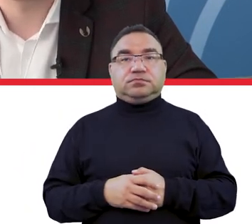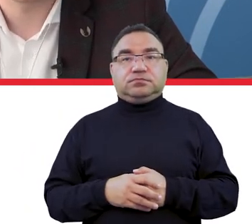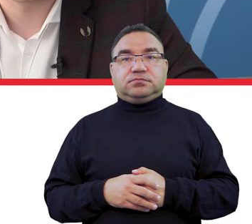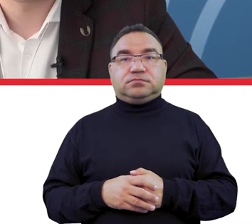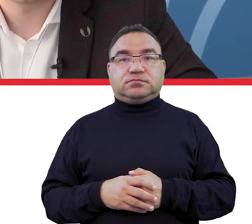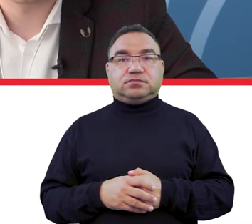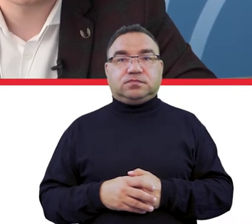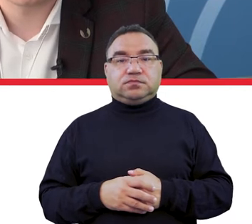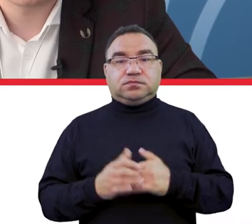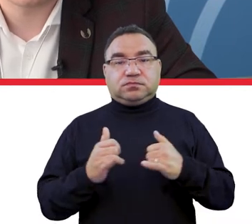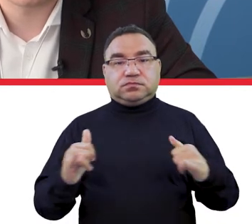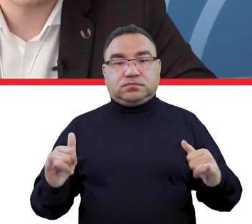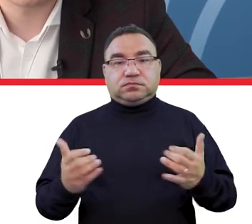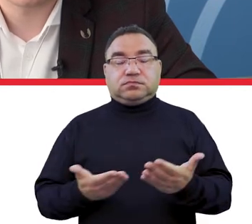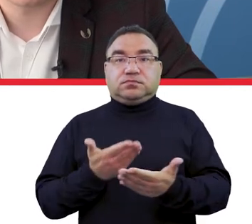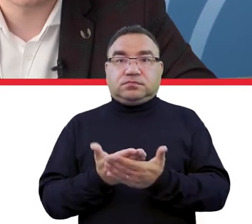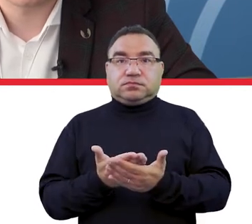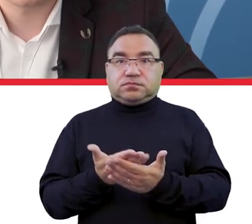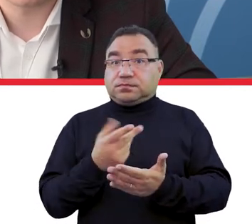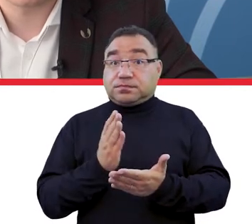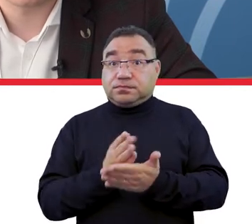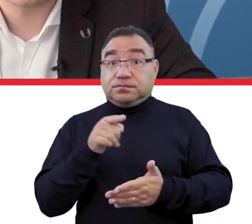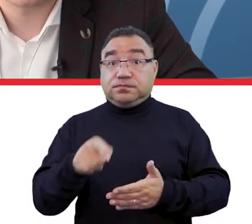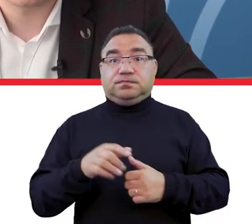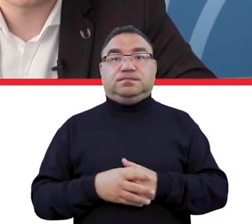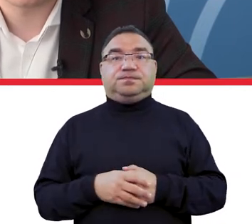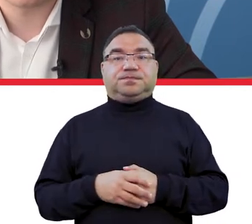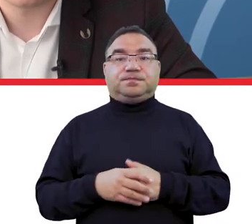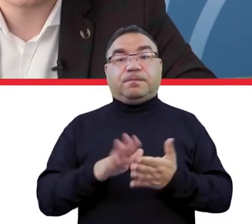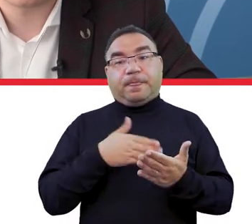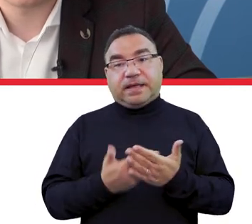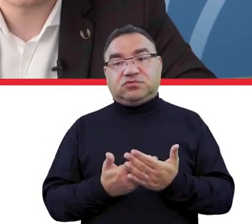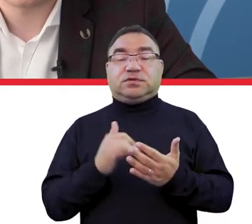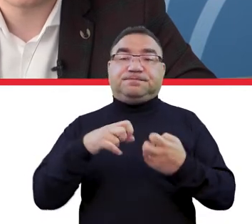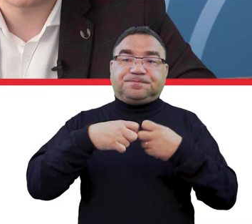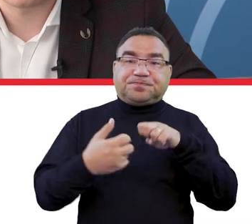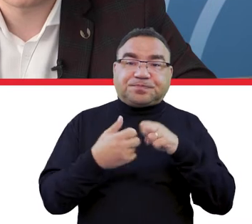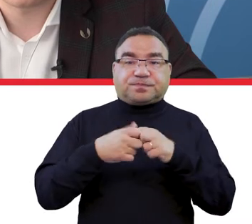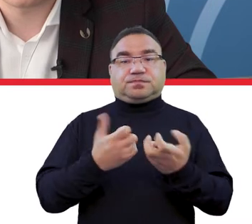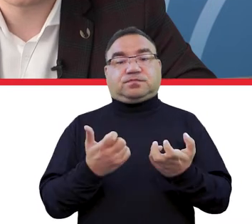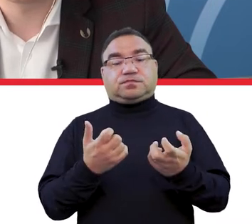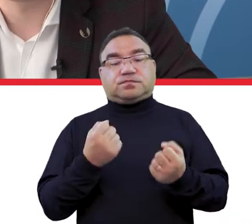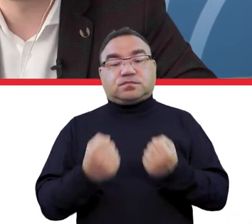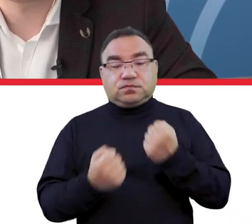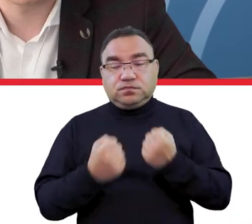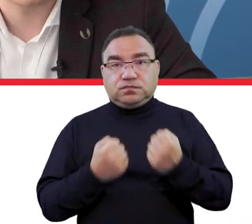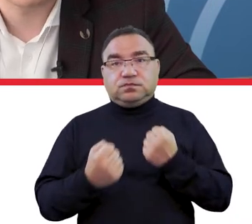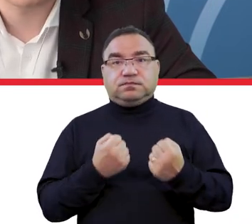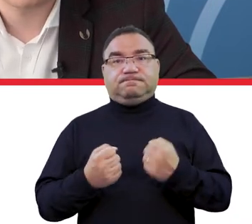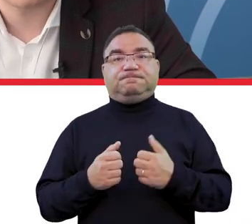tylko tego. I znowu, jeżeli byłyby jakiekolwiek z tym